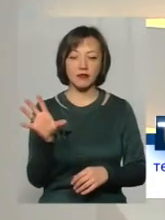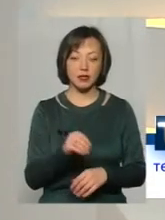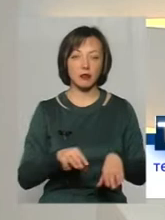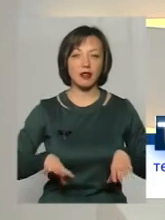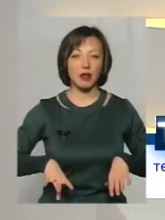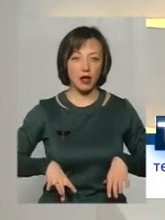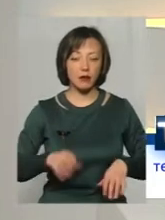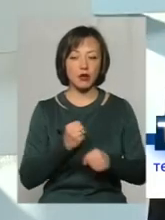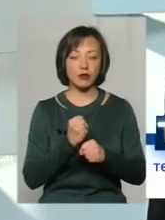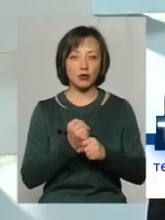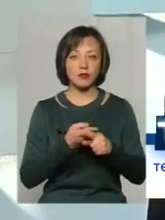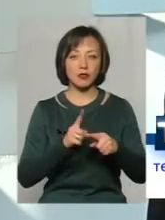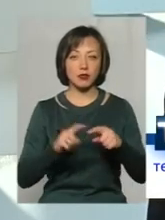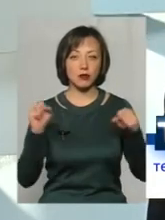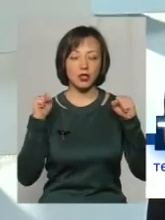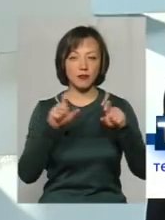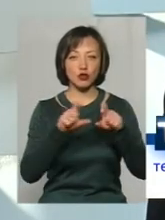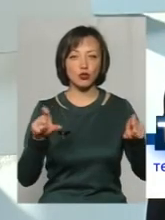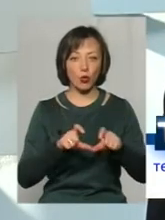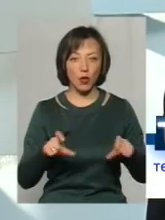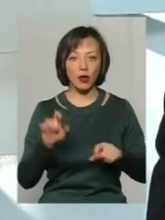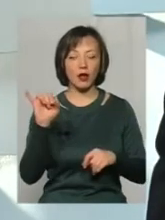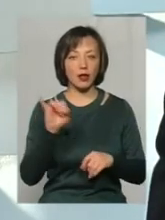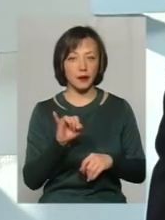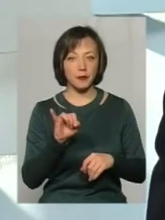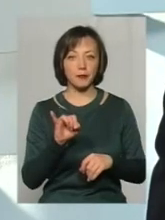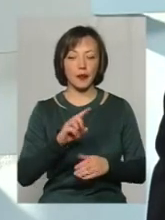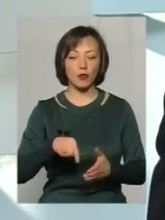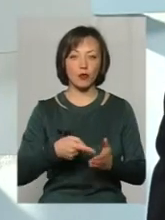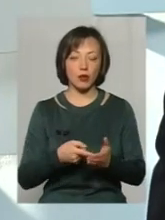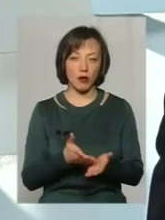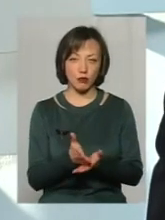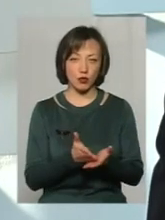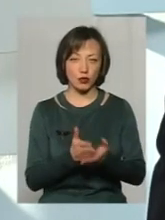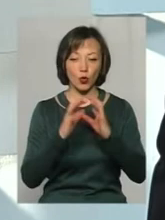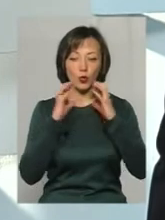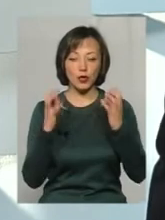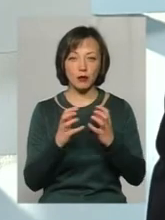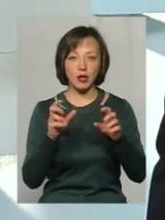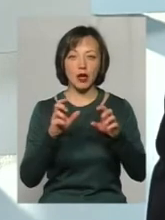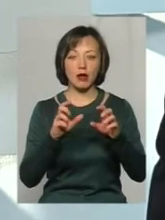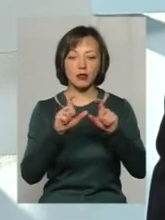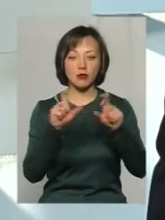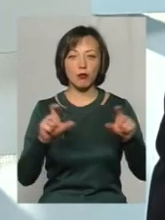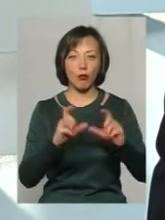тренерам, які працюють у цих спортивних школах, і комунальні послуги, і утримання тих споруд,